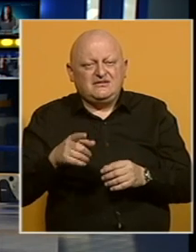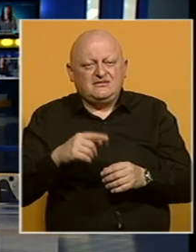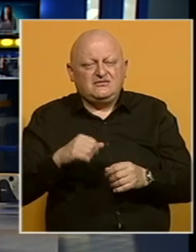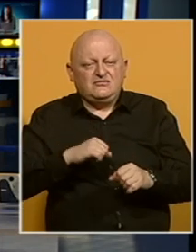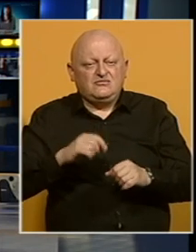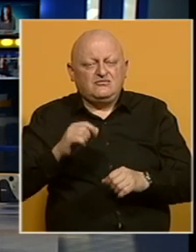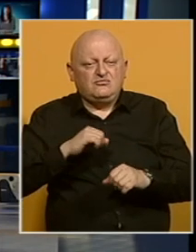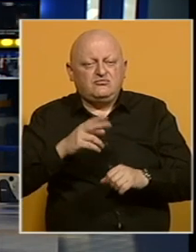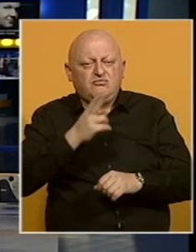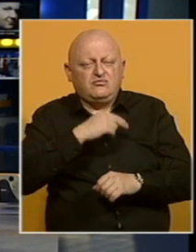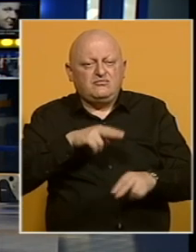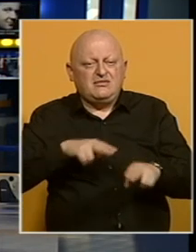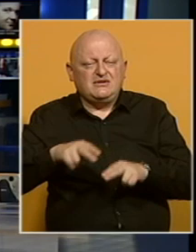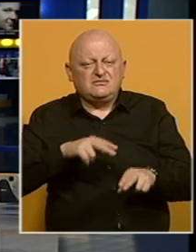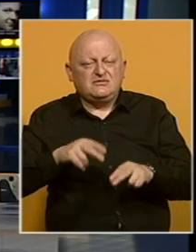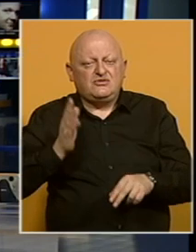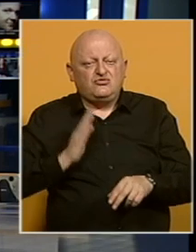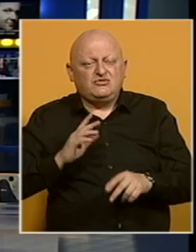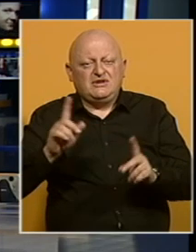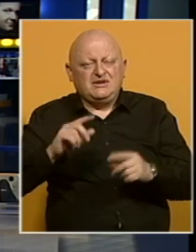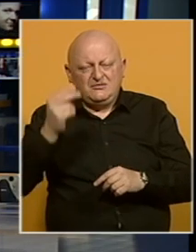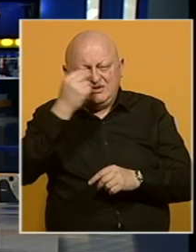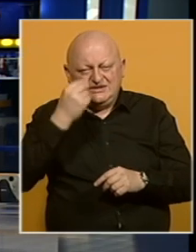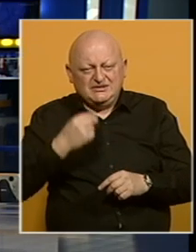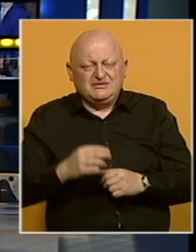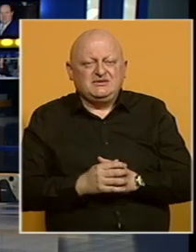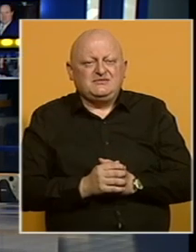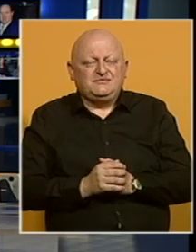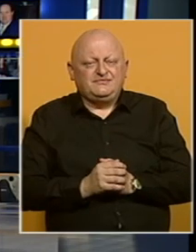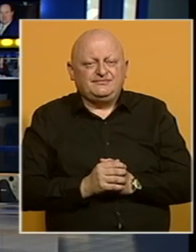pokroviteljstvom Ministarstva prosvjete i kulture Republike Srpske.